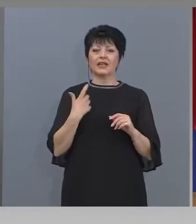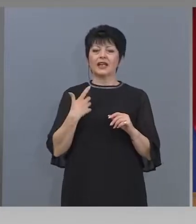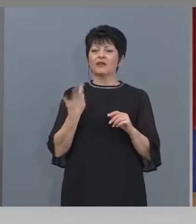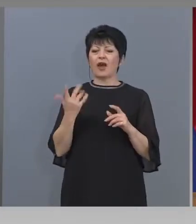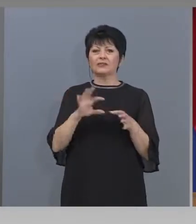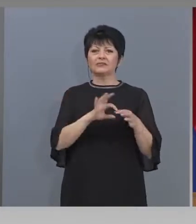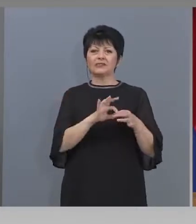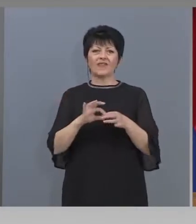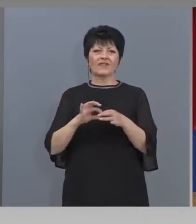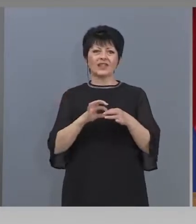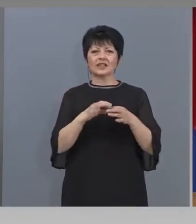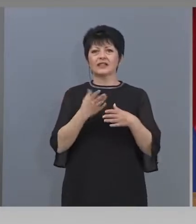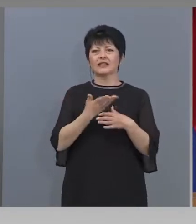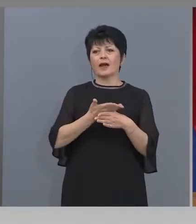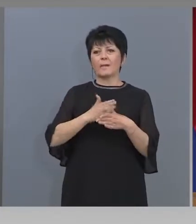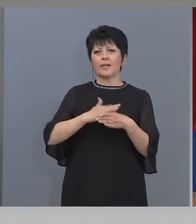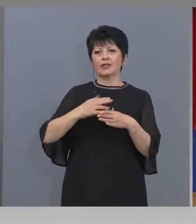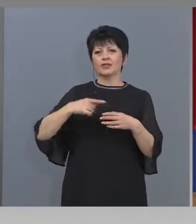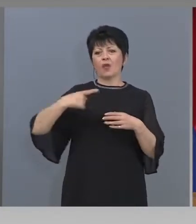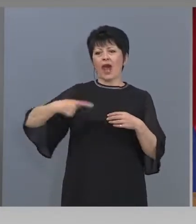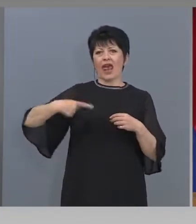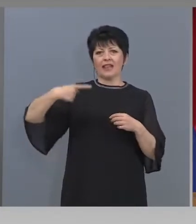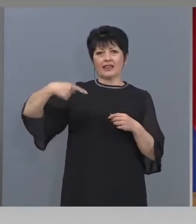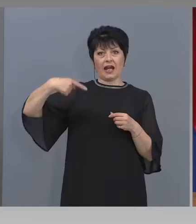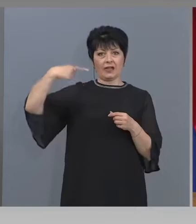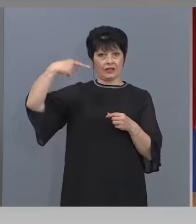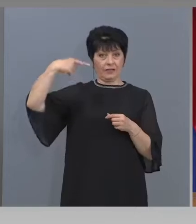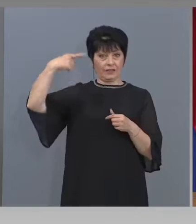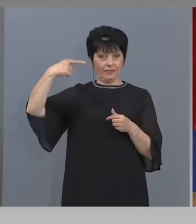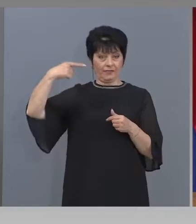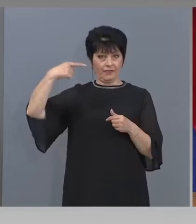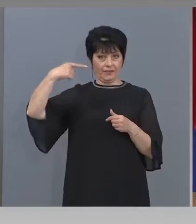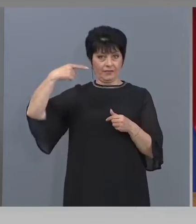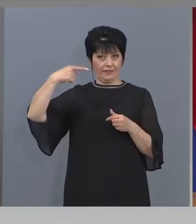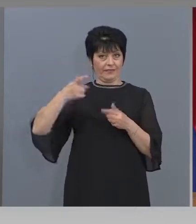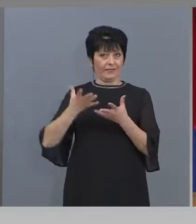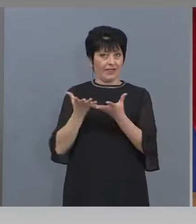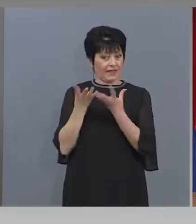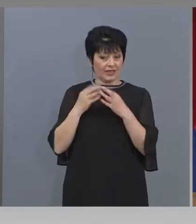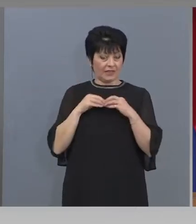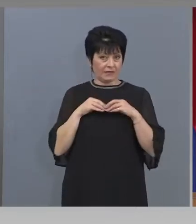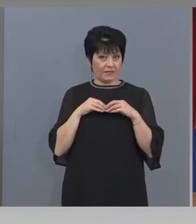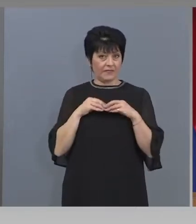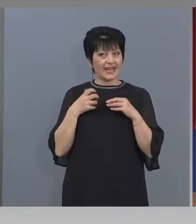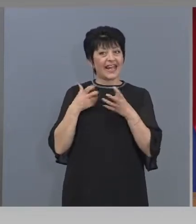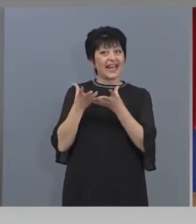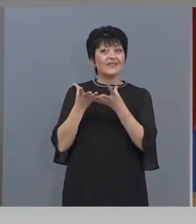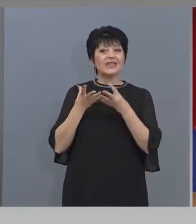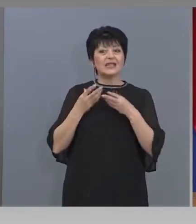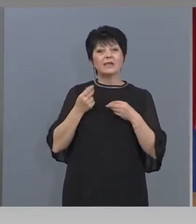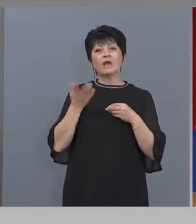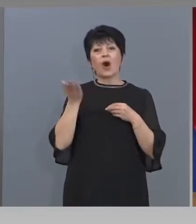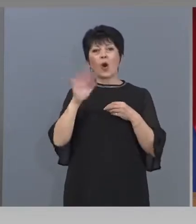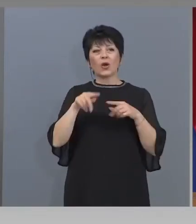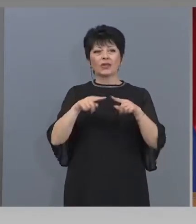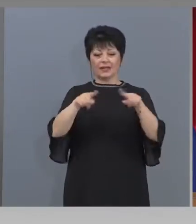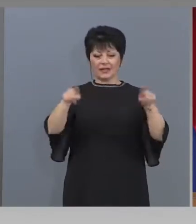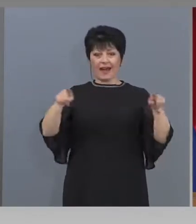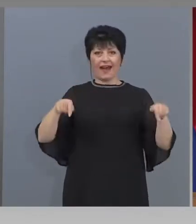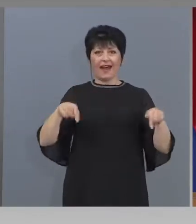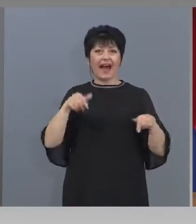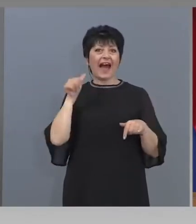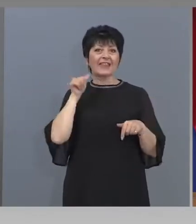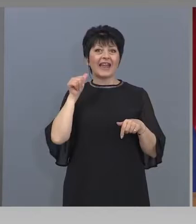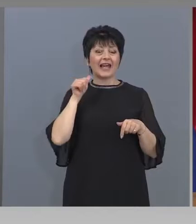между останалите етажи, реституира, реституира от атилето, което е същинска ценност, 12